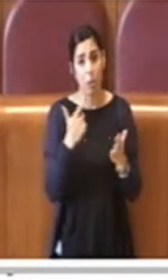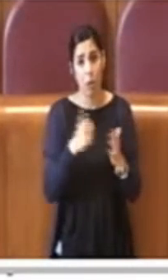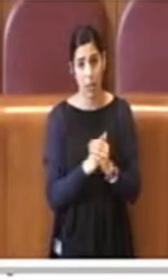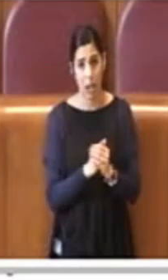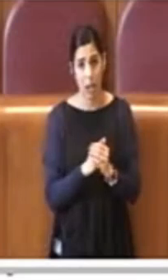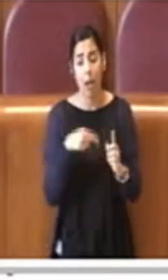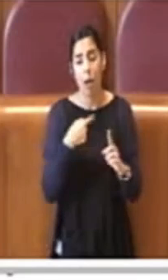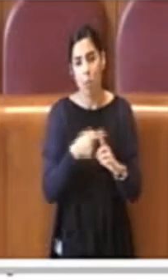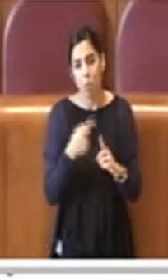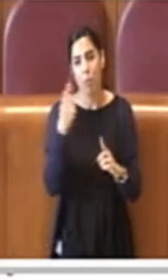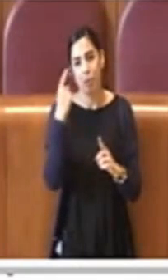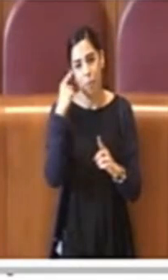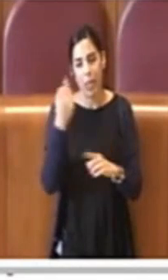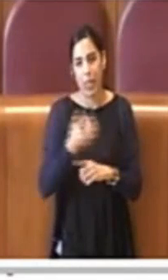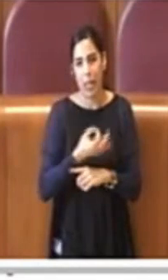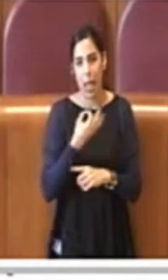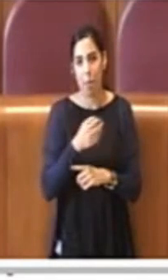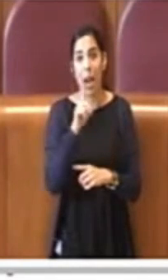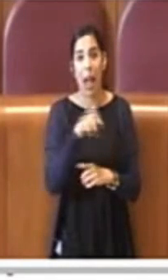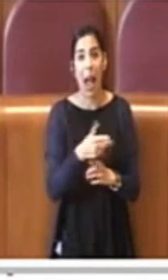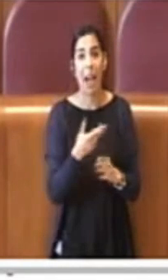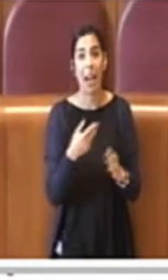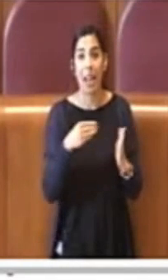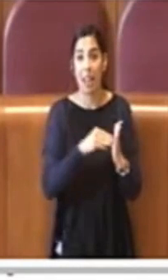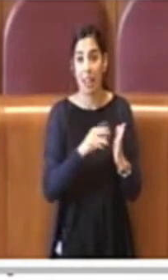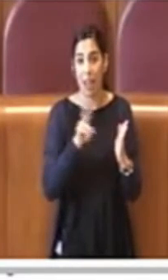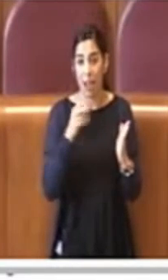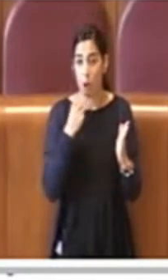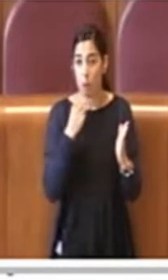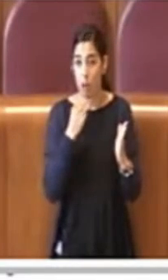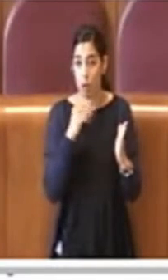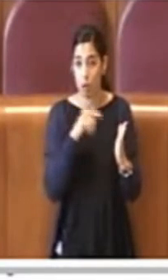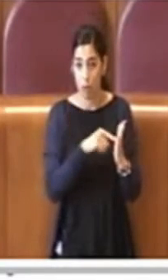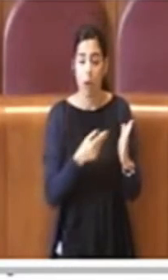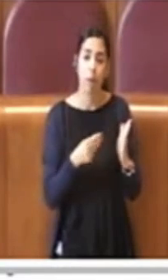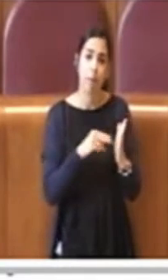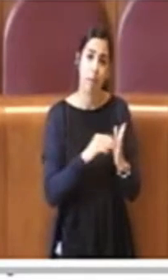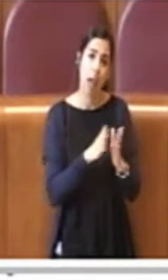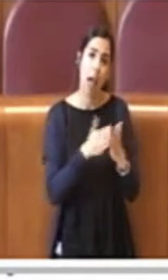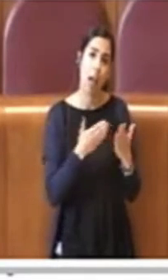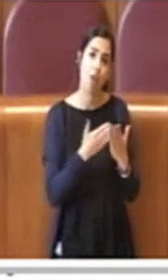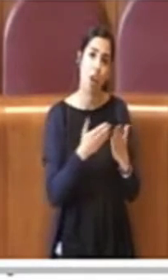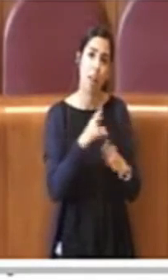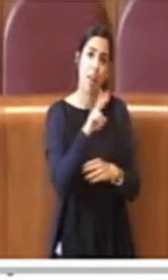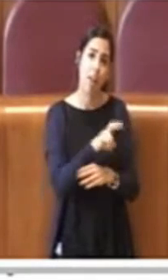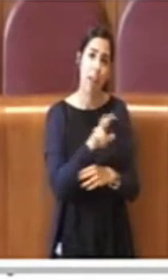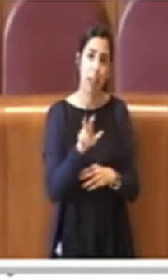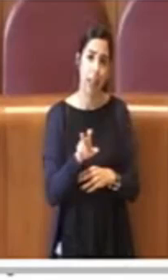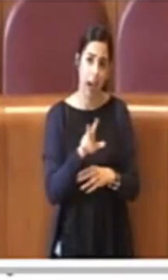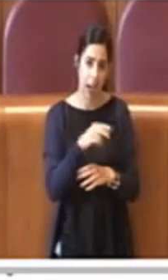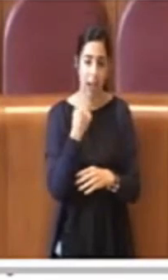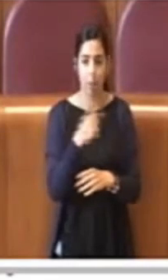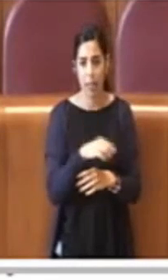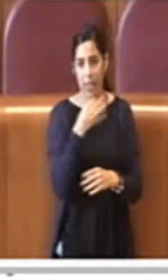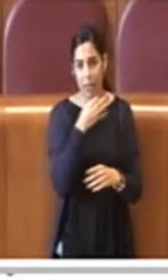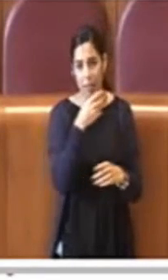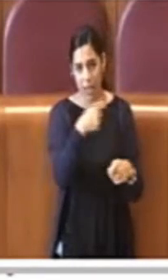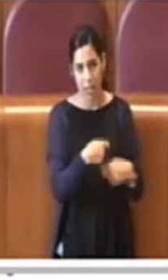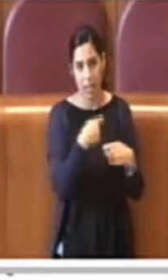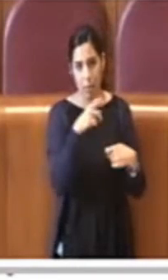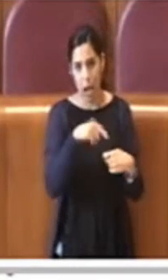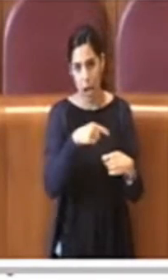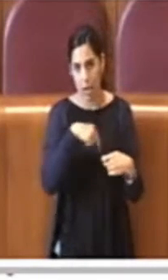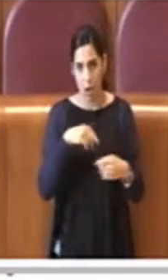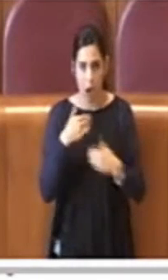2030 per cui è uno stimolo veramente a fare in modo che venga realizzata. Voglio solo ricordare